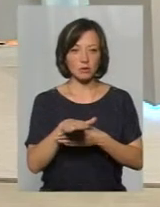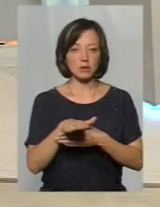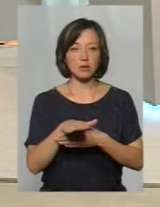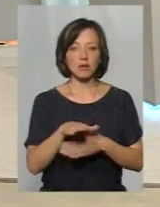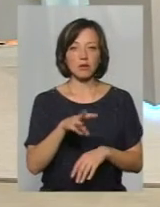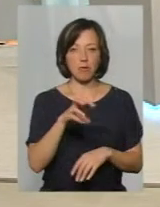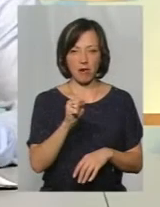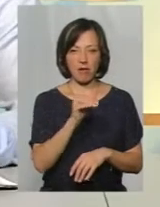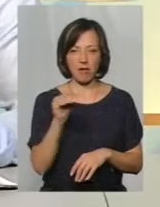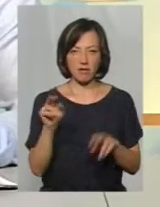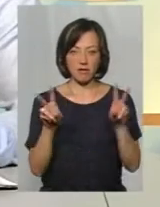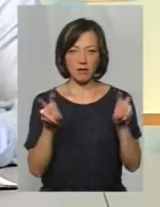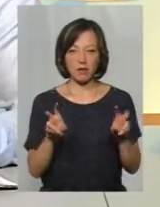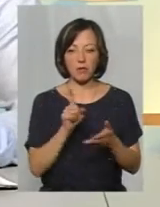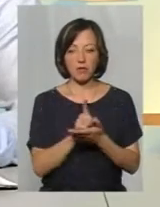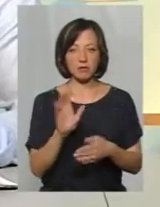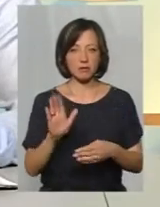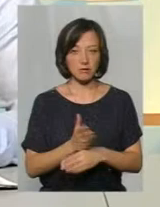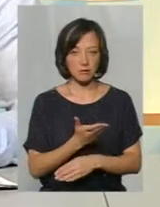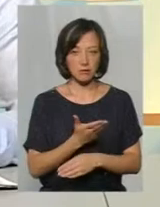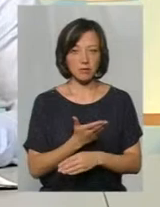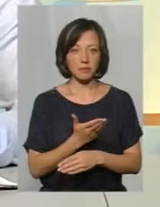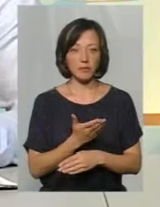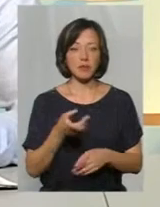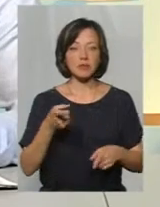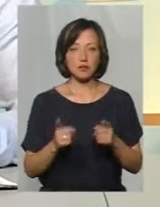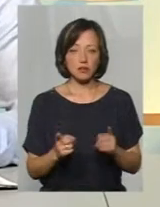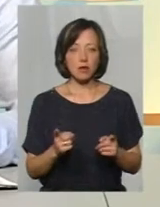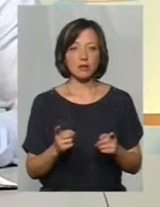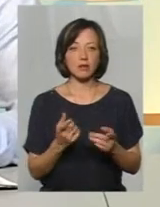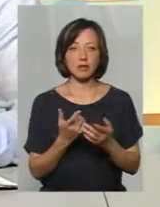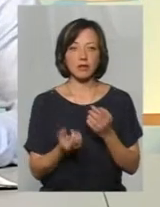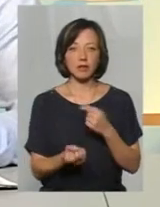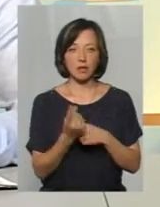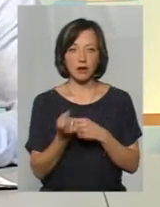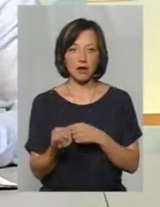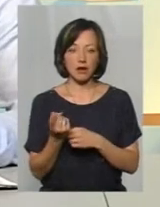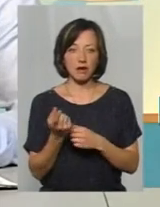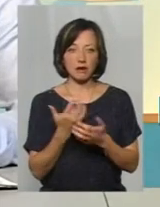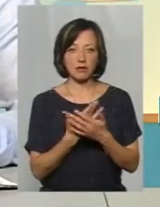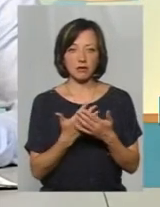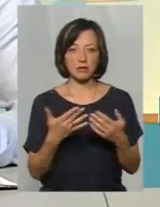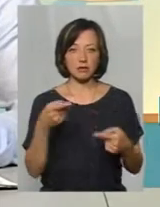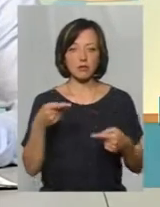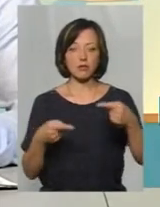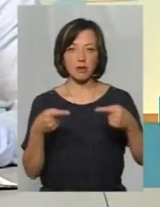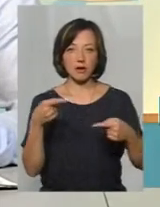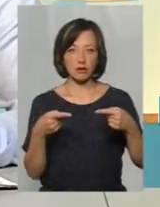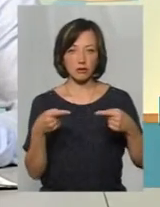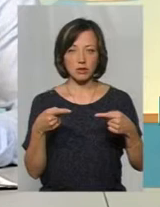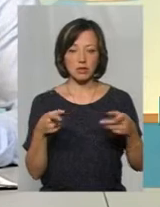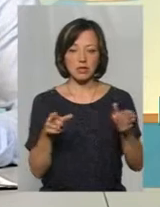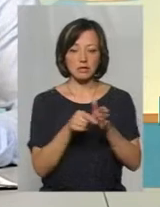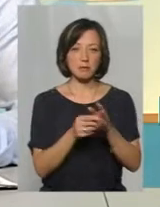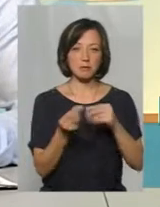споруд, які підлягають демонтажу, звичайно, виникає суперечність з